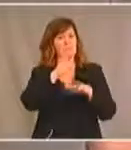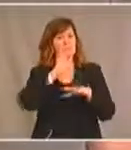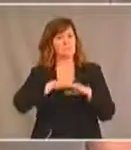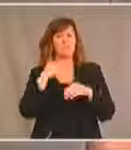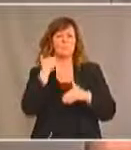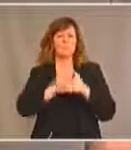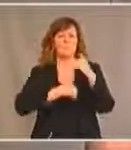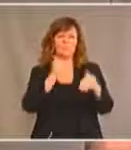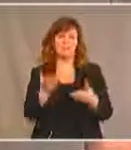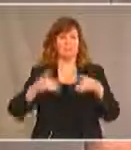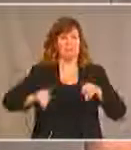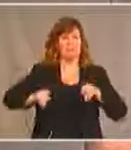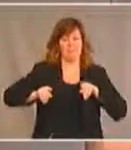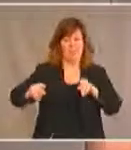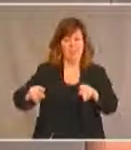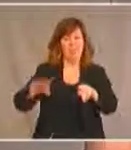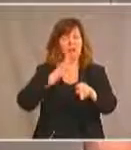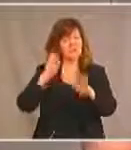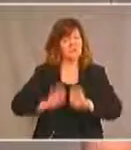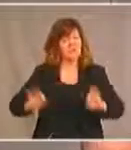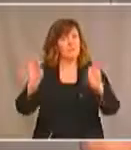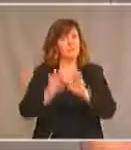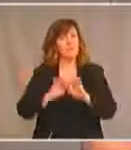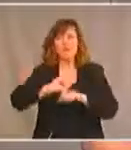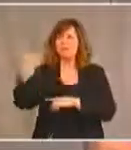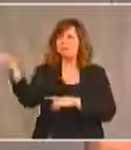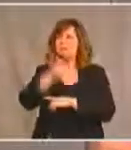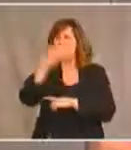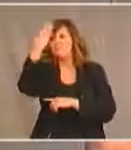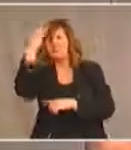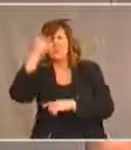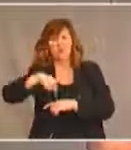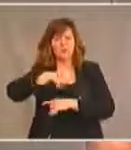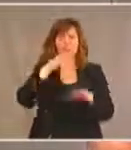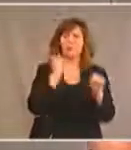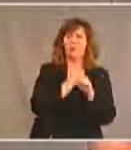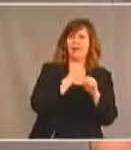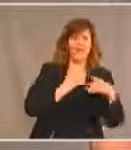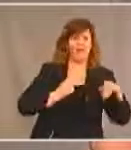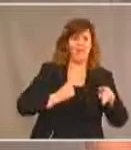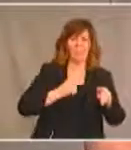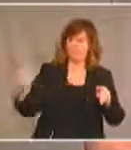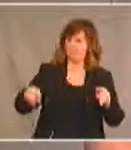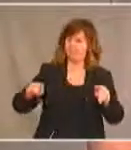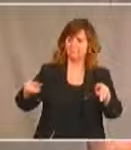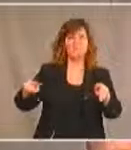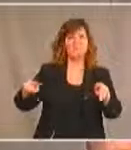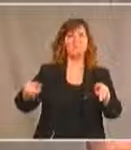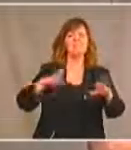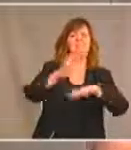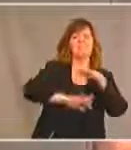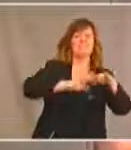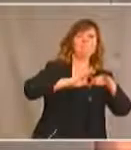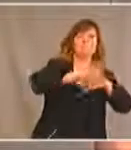parallèle qui est très important que tout le monde sache que ce que l'on fait est en parallèle à ce qui a été fait à l'échelle nationale. C'est un message bien